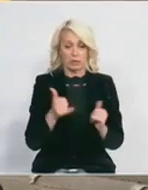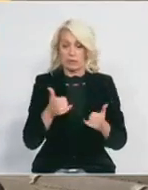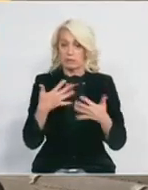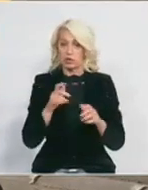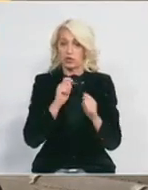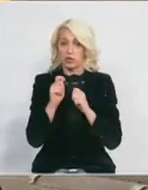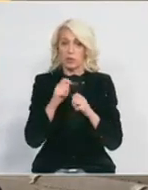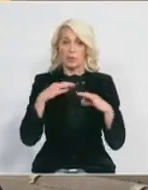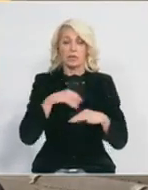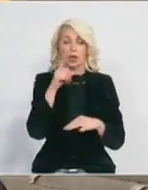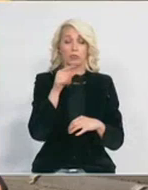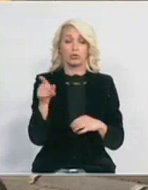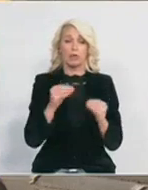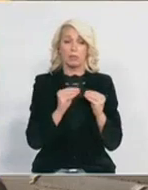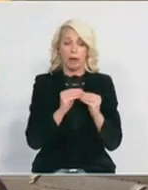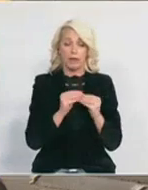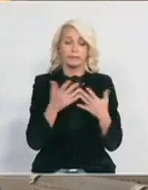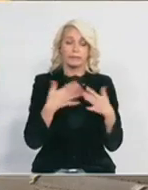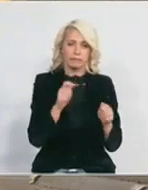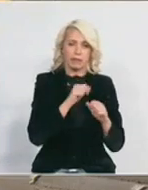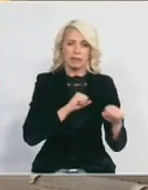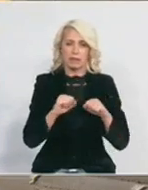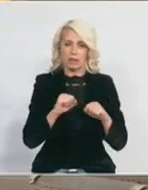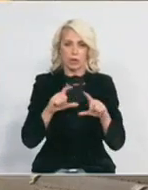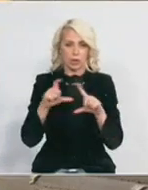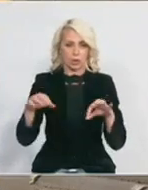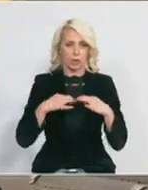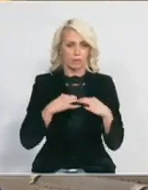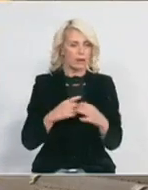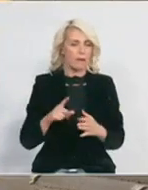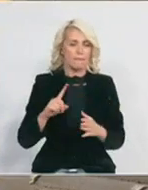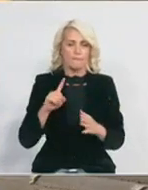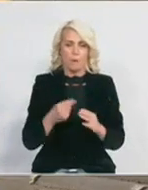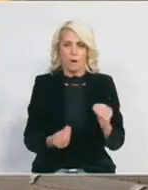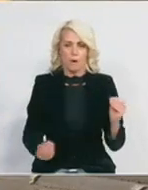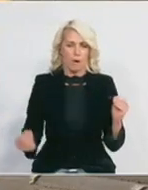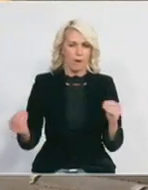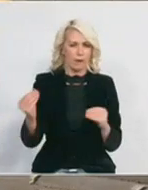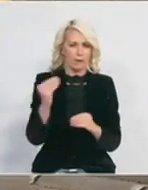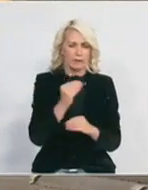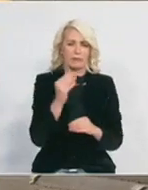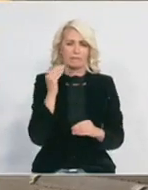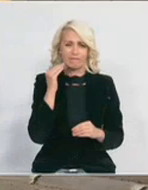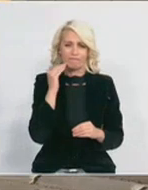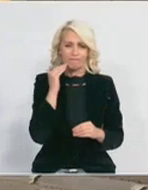opštine blaca i razgovarao sa direktivom Domu zdravlja. Mora se pojačati ta